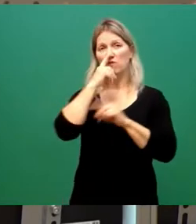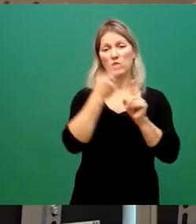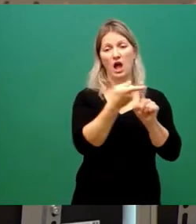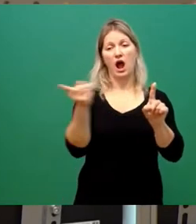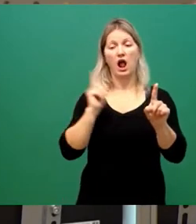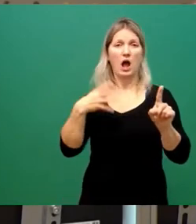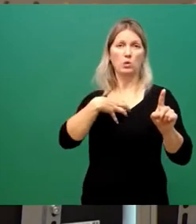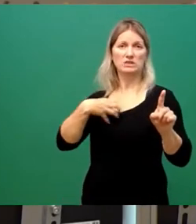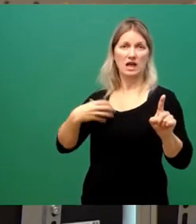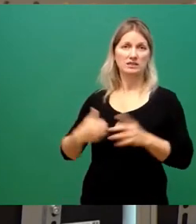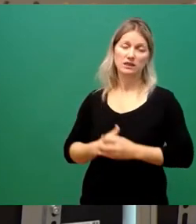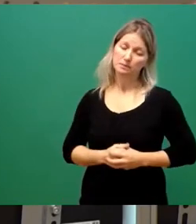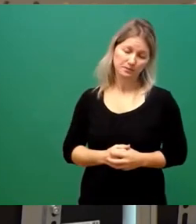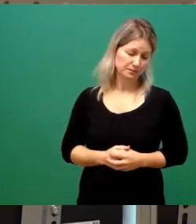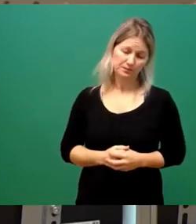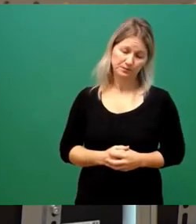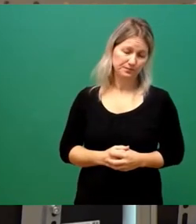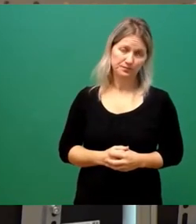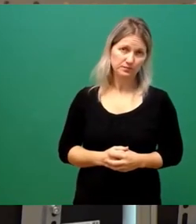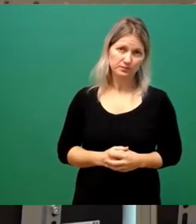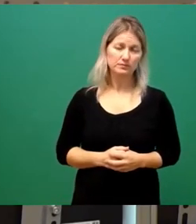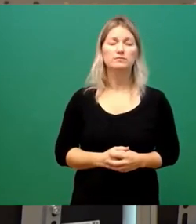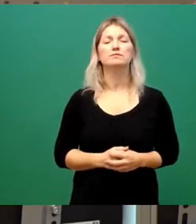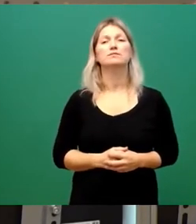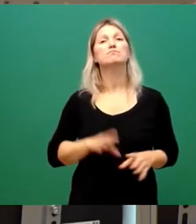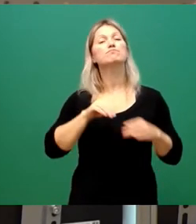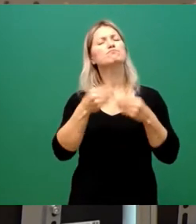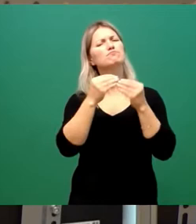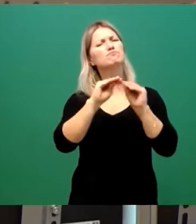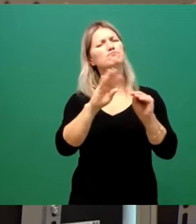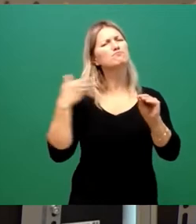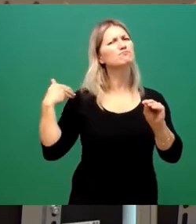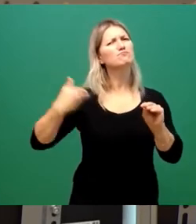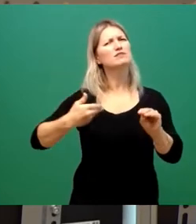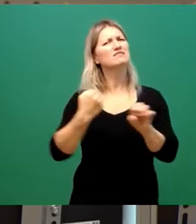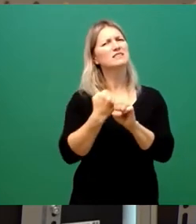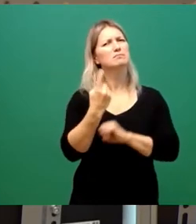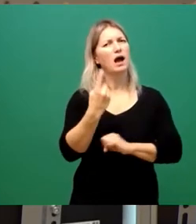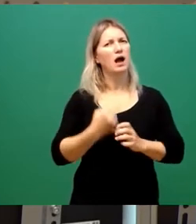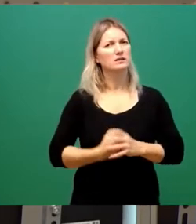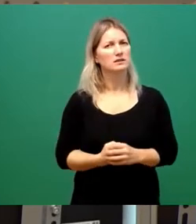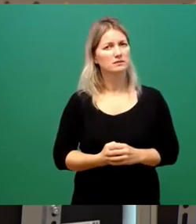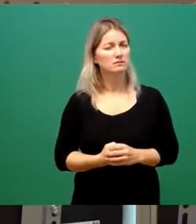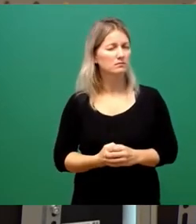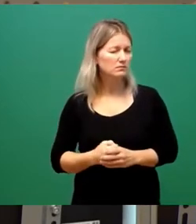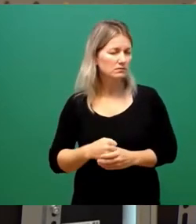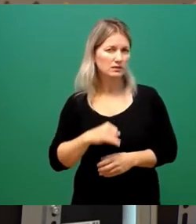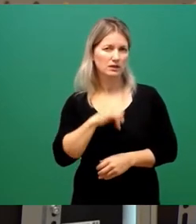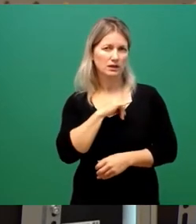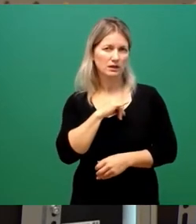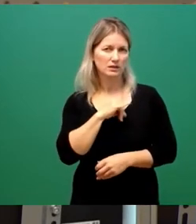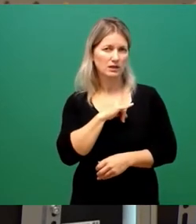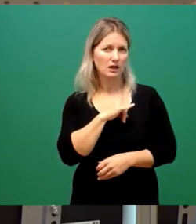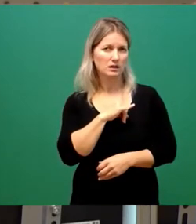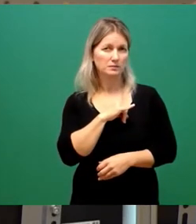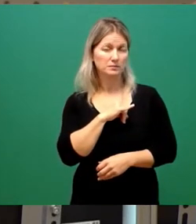Nein, so ist es nicht. Jetzt ein paar Informationen, was da gerade passiert ist. Es ist sehr interessant gewesen. Aus unserer